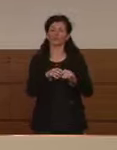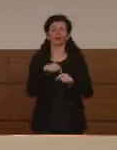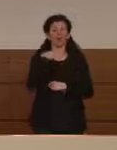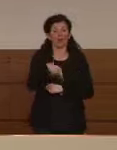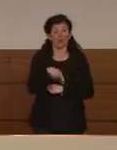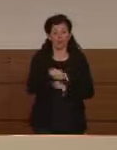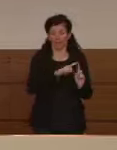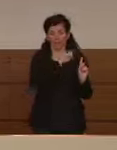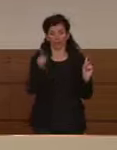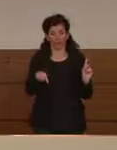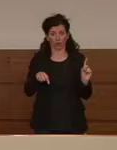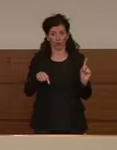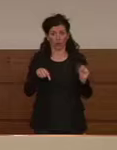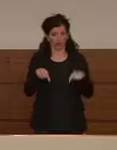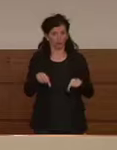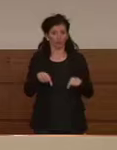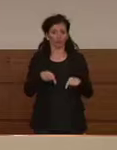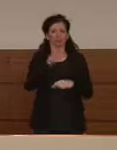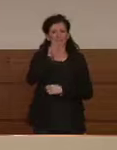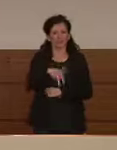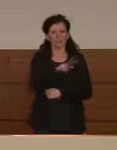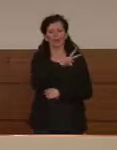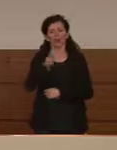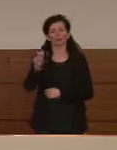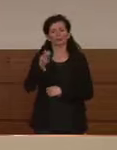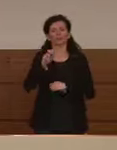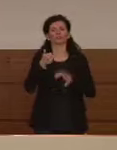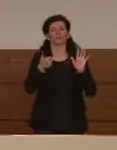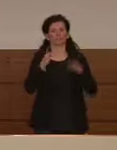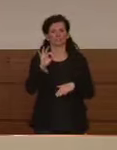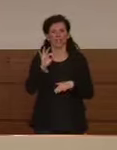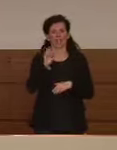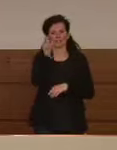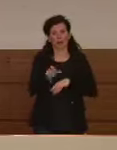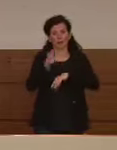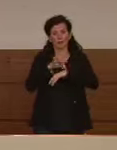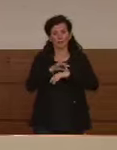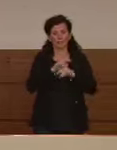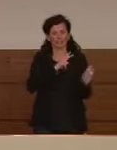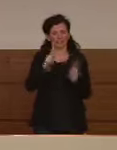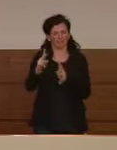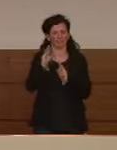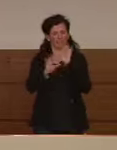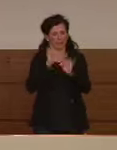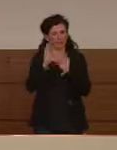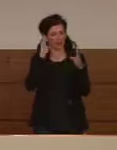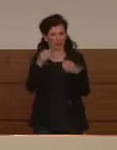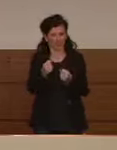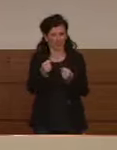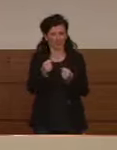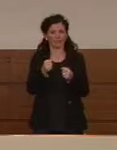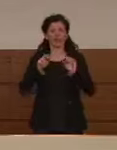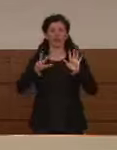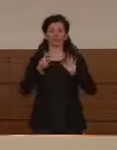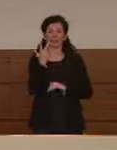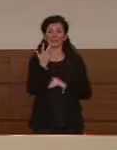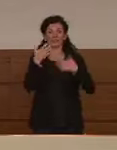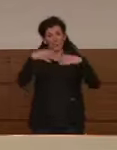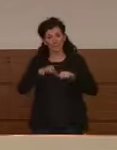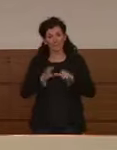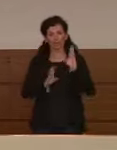pazienti in terapia intensiva sono 3.260, 83 in meno rispetto a ieri.